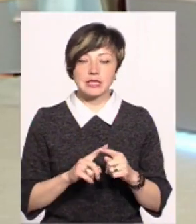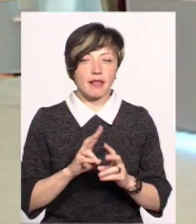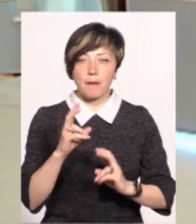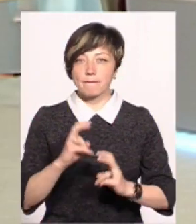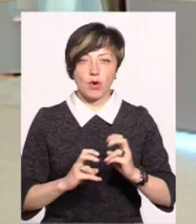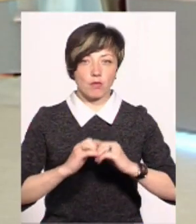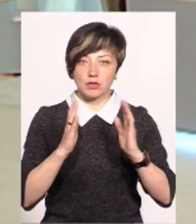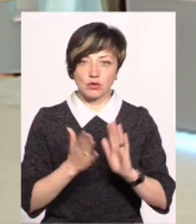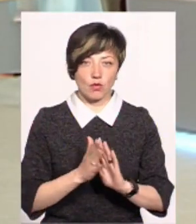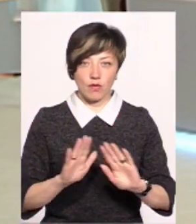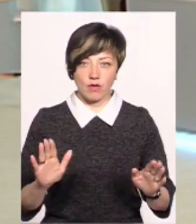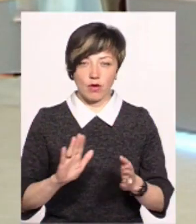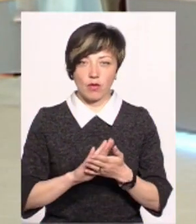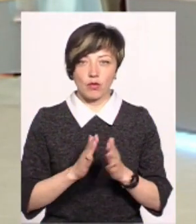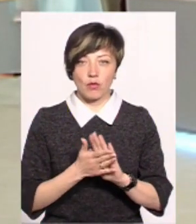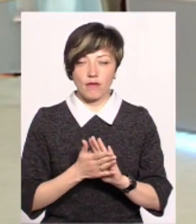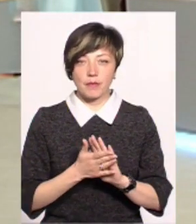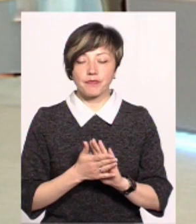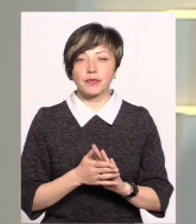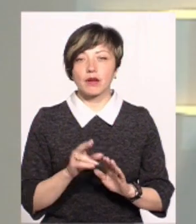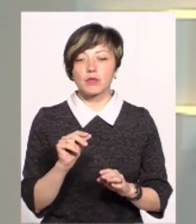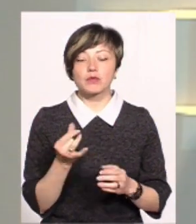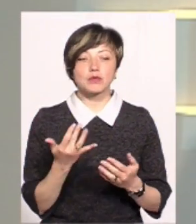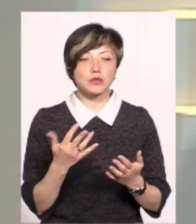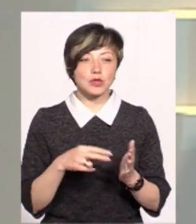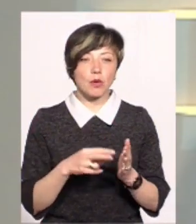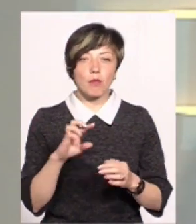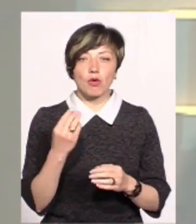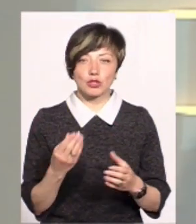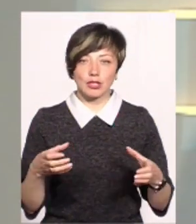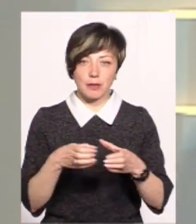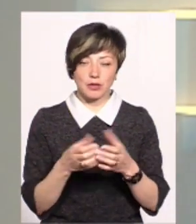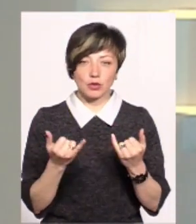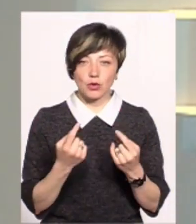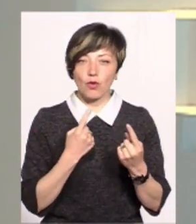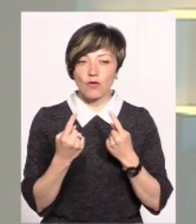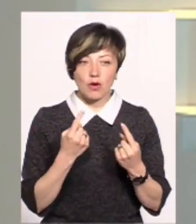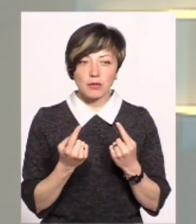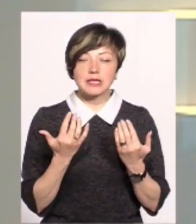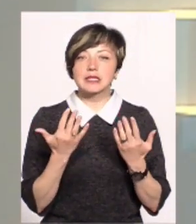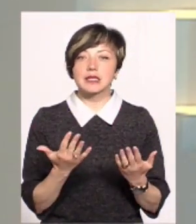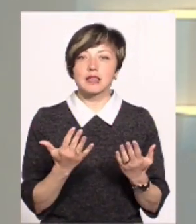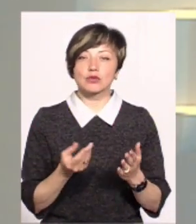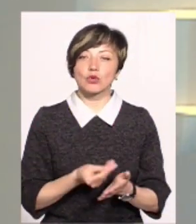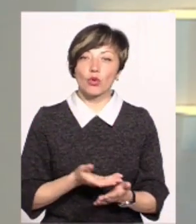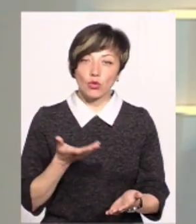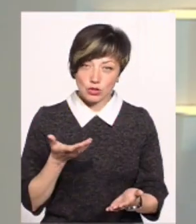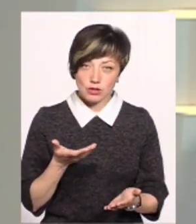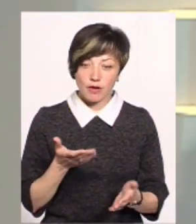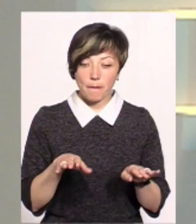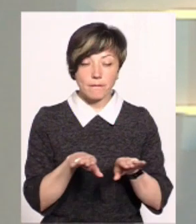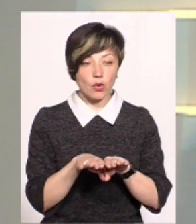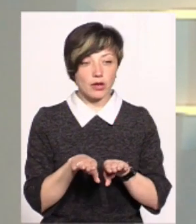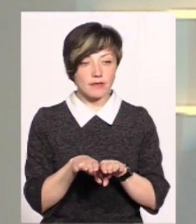і умови. Так, це не товарні об От по чому нині борщовий набір, про який ми сьогодні говоримо, і наскільки він здорожчав